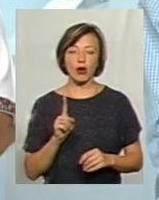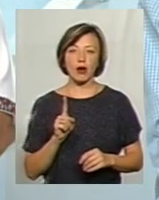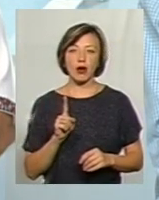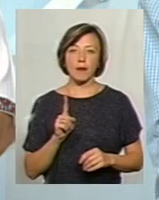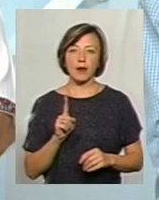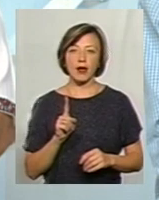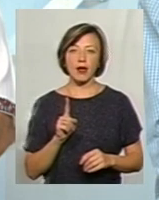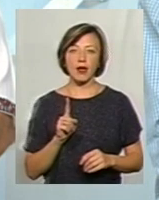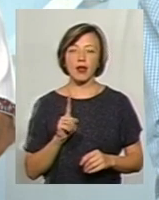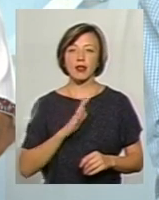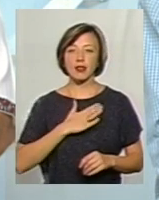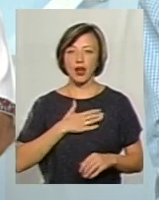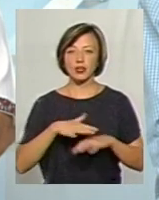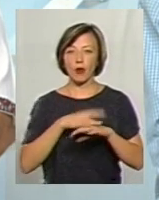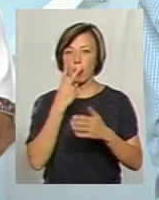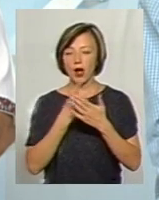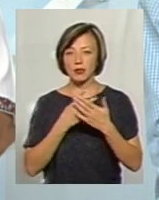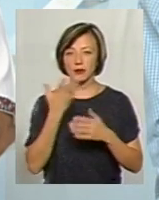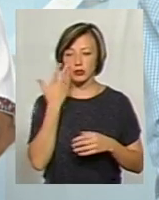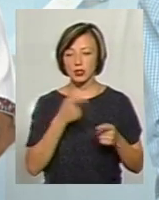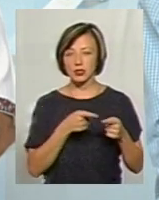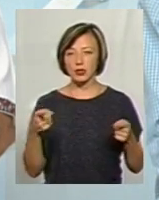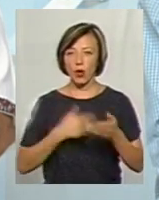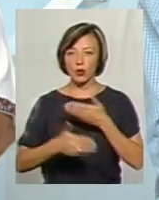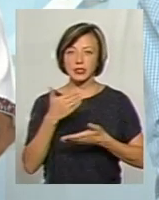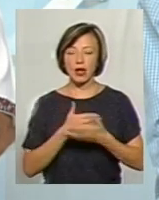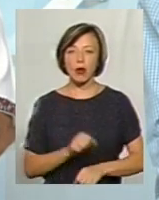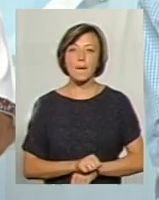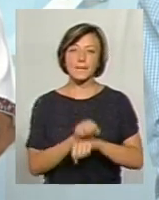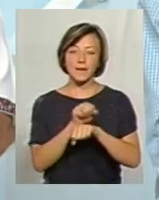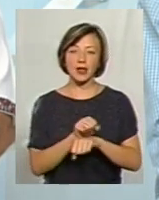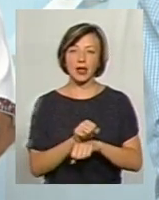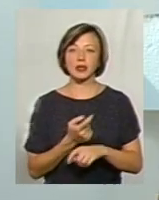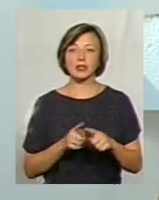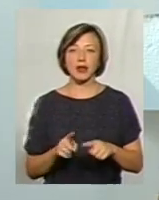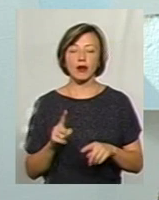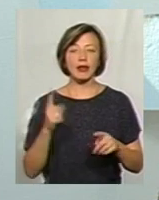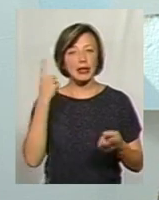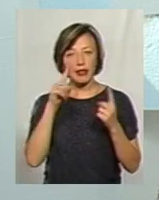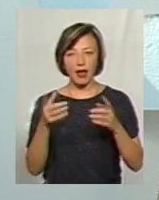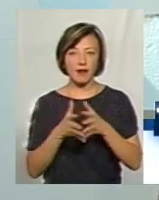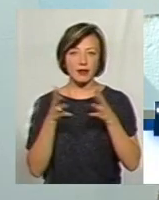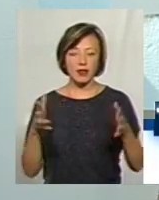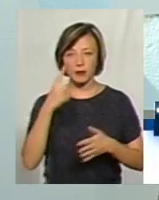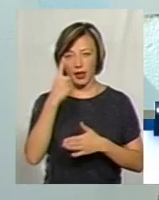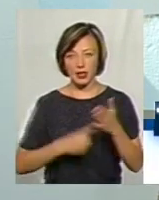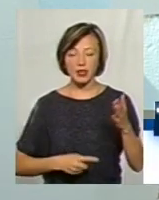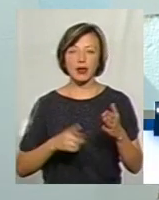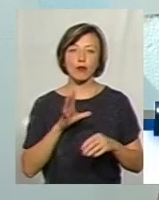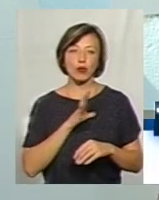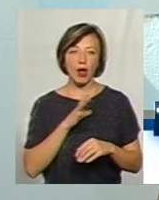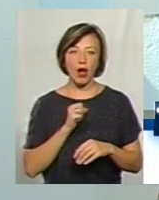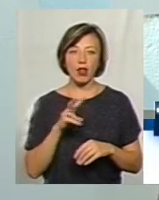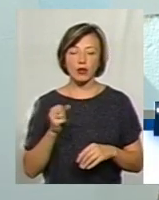показав наш народ якраз під час останнього Майдану. Це надзвичайно була ідея, була надія, була віра,